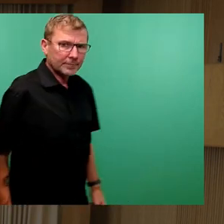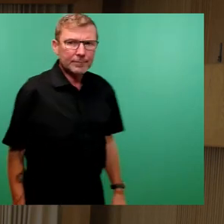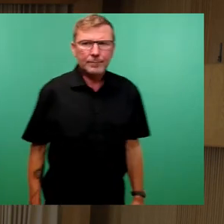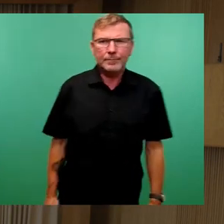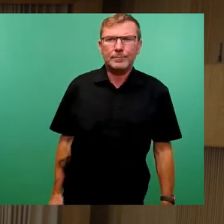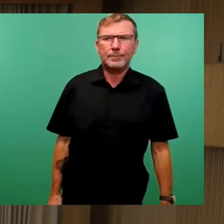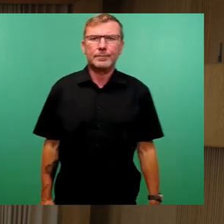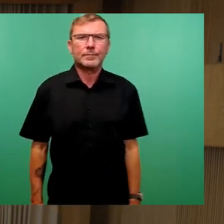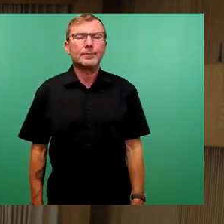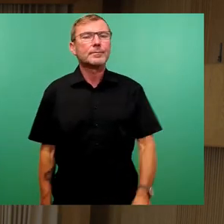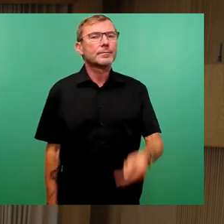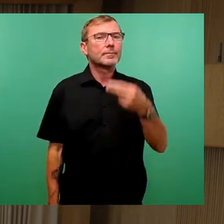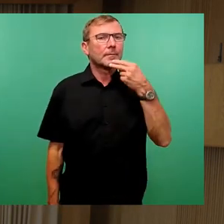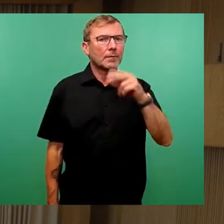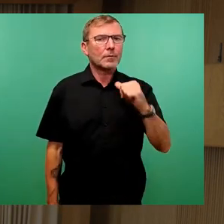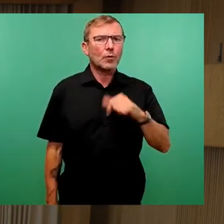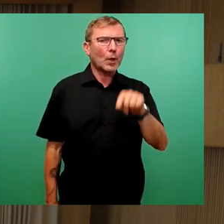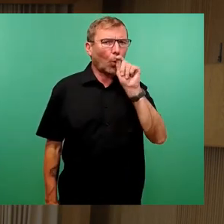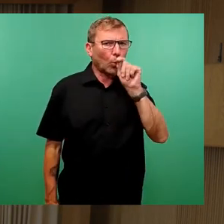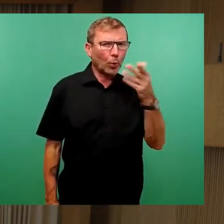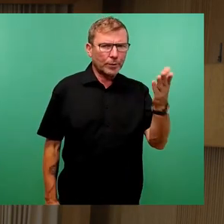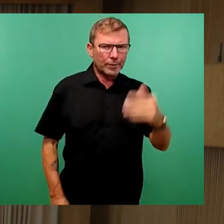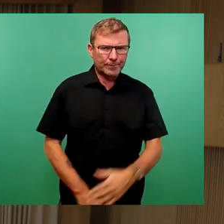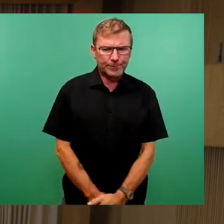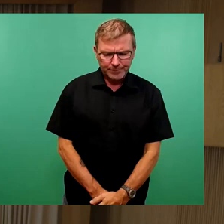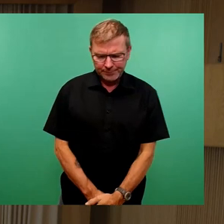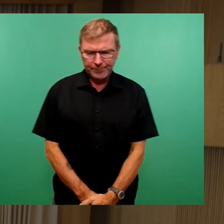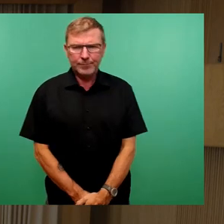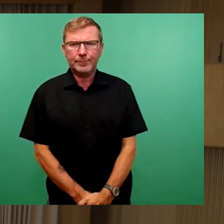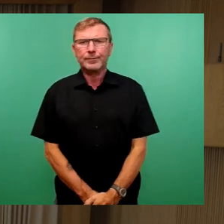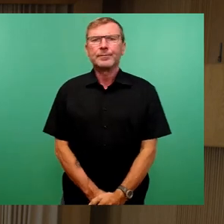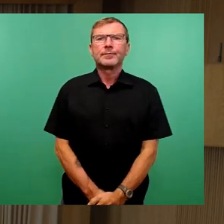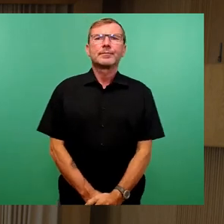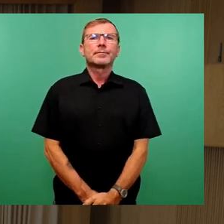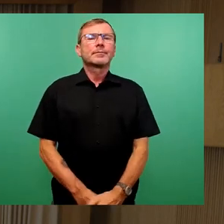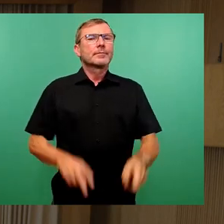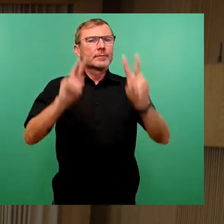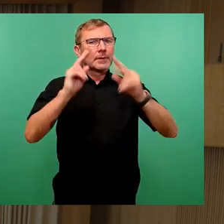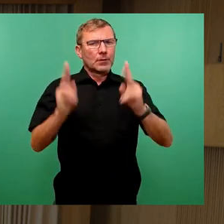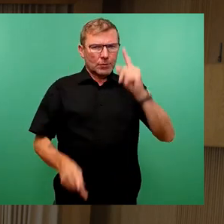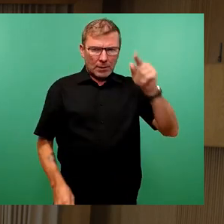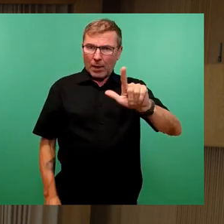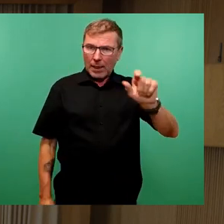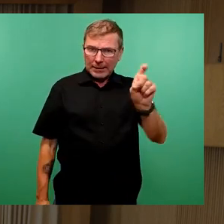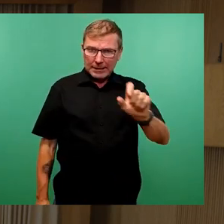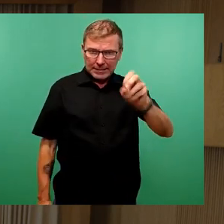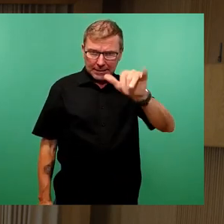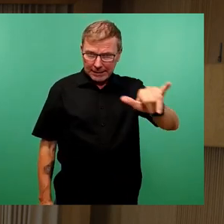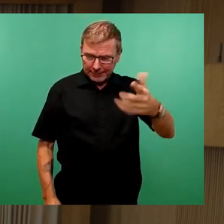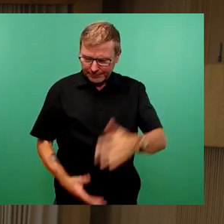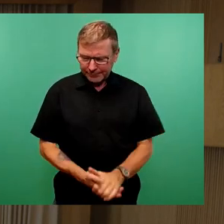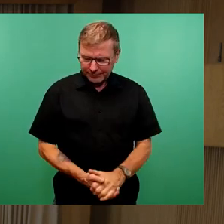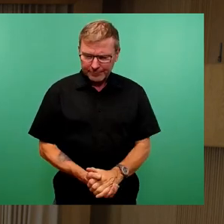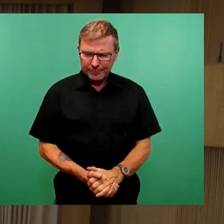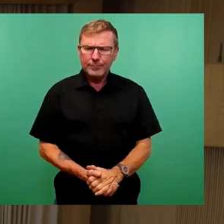Herr Kollege Kühn. Ja, sehr geehrter Herr Stadtrat Latzinski, zunächst, es